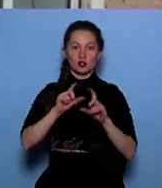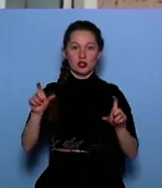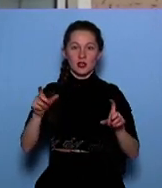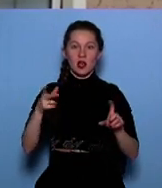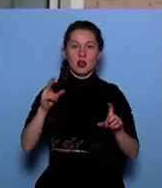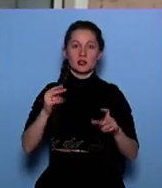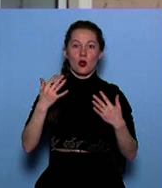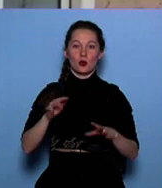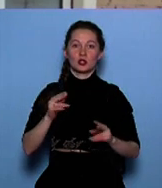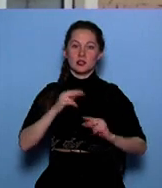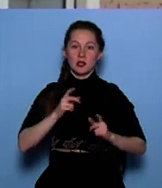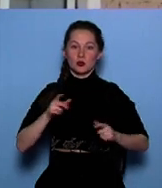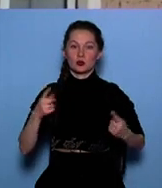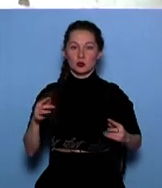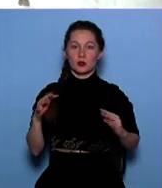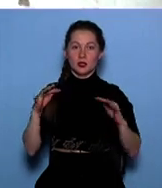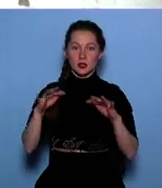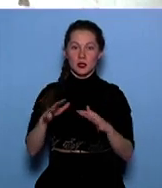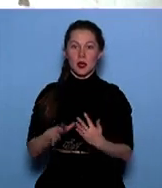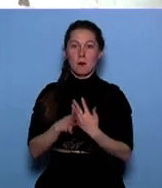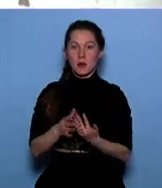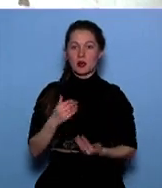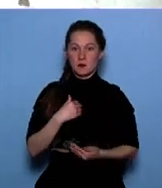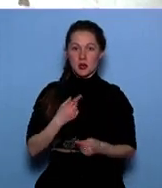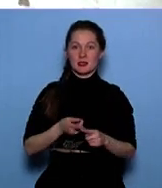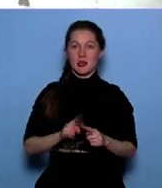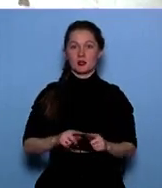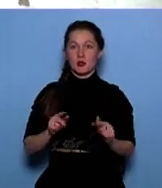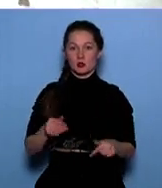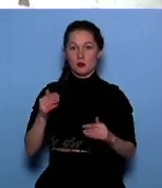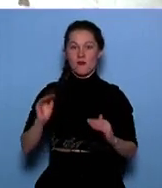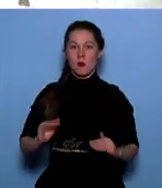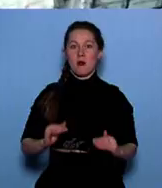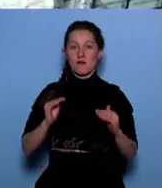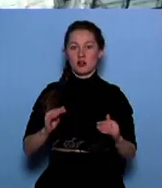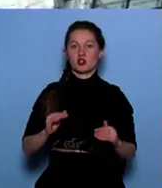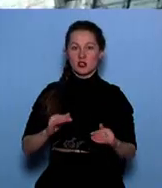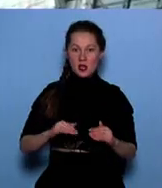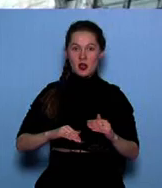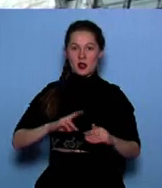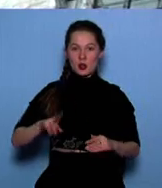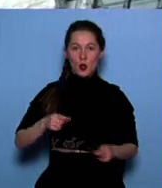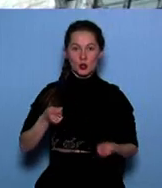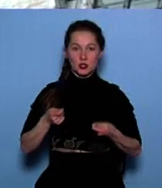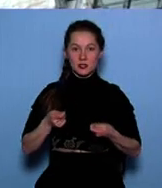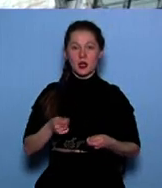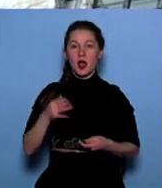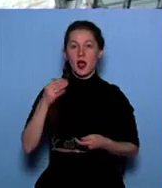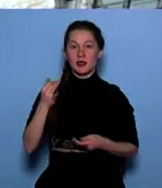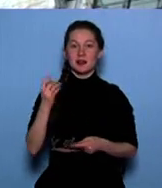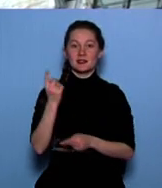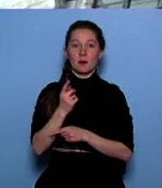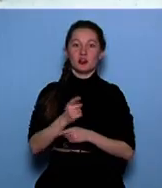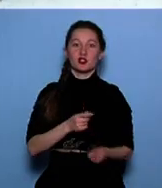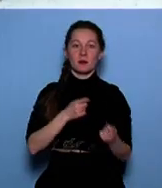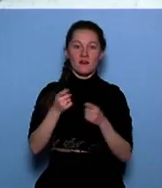другие сотрудники учреждения, и мне оказали помощь. За этот поступок Анатолия повысили в должности. Кстати, попытки пронести запрещенные предметы в колонию